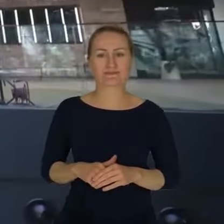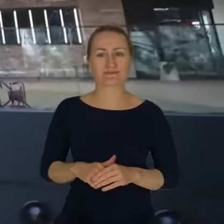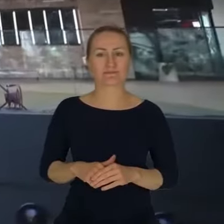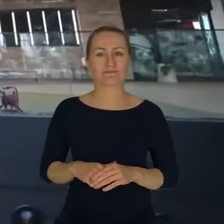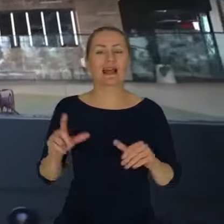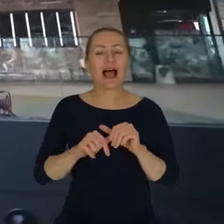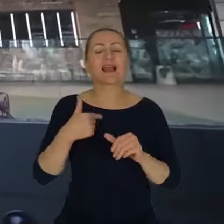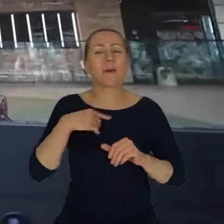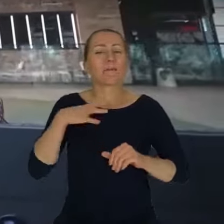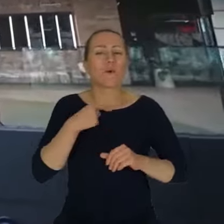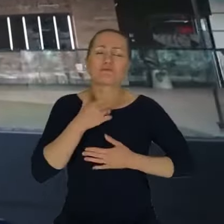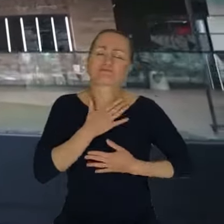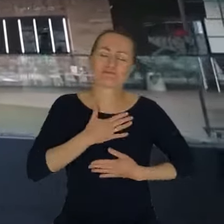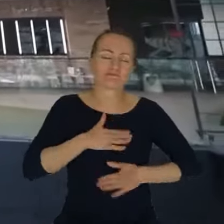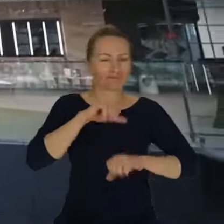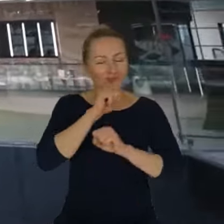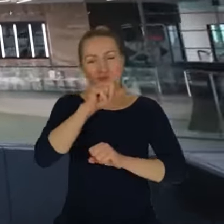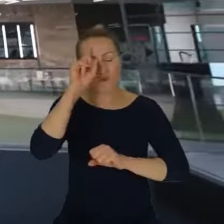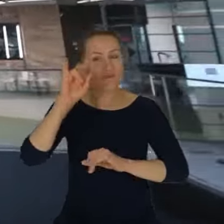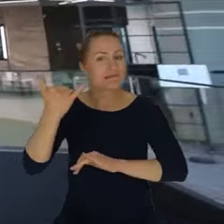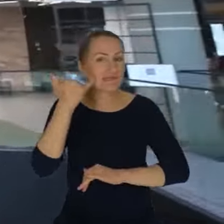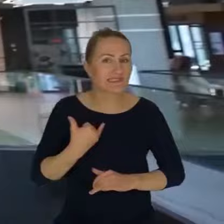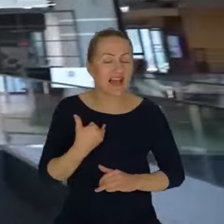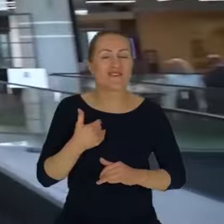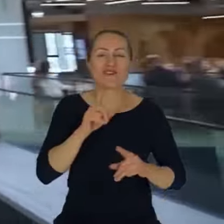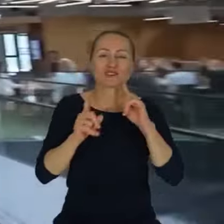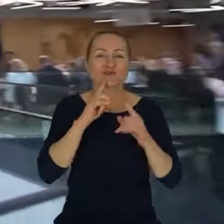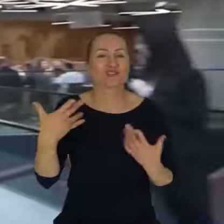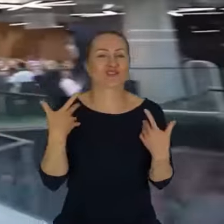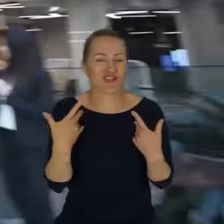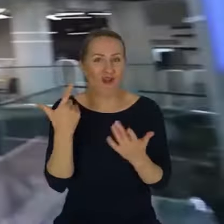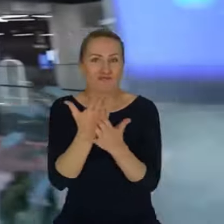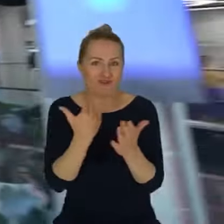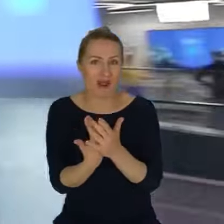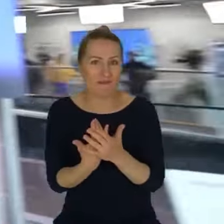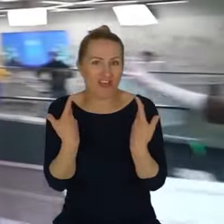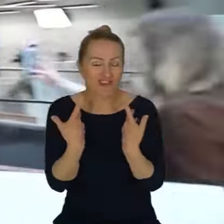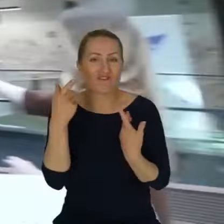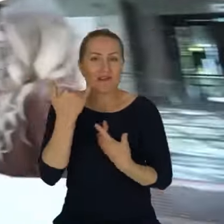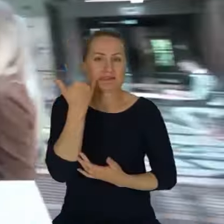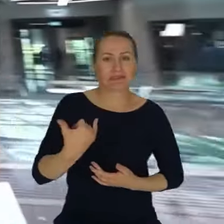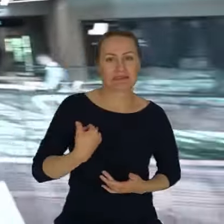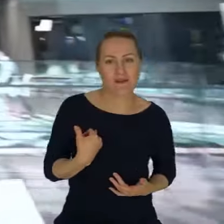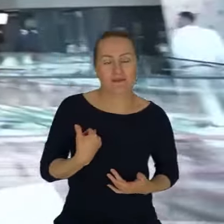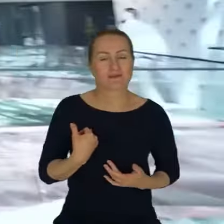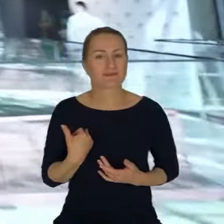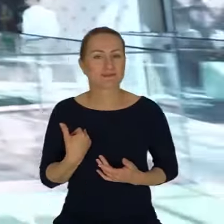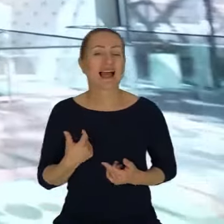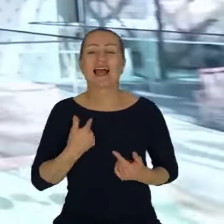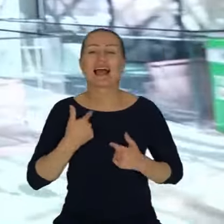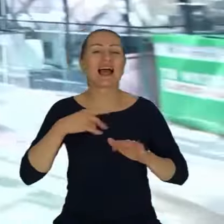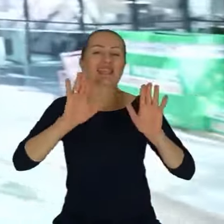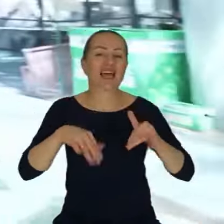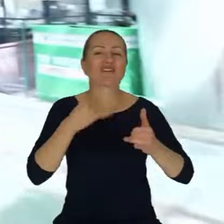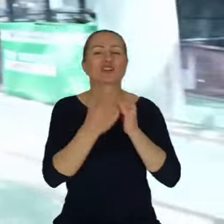rozmawiając ze słuchaczami na żywo w programach live. I oni dzwonią i ja, nawet jeżeli ktoś był nudny,